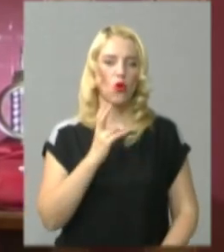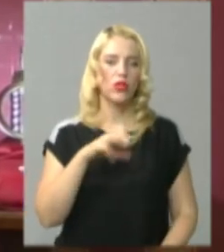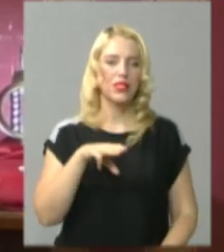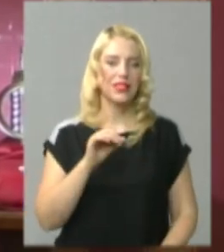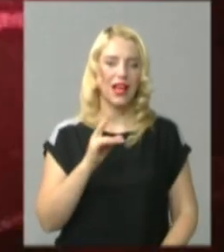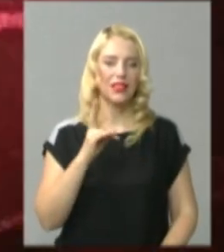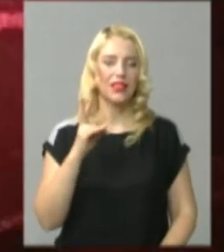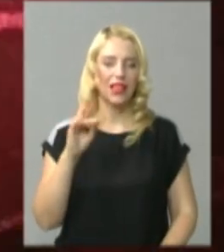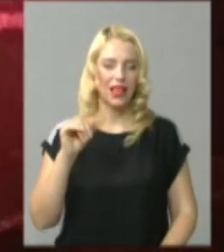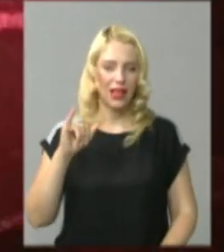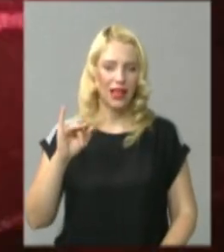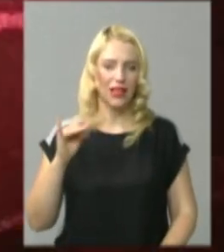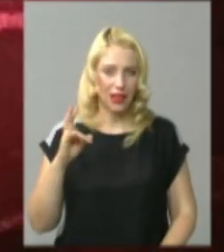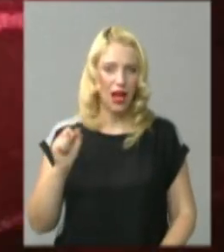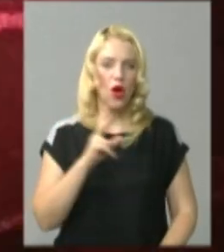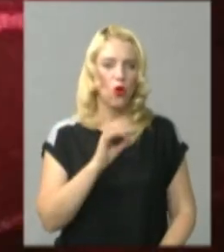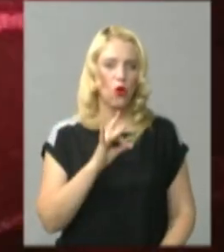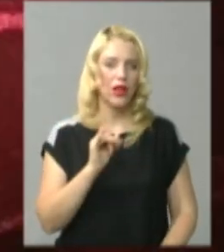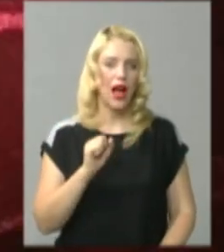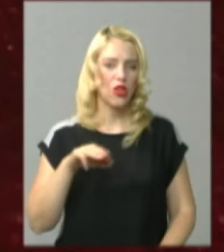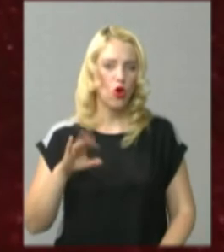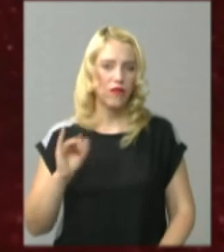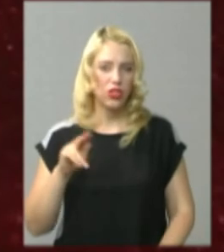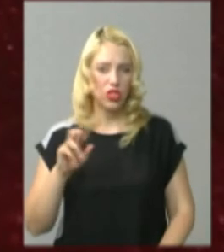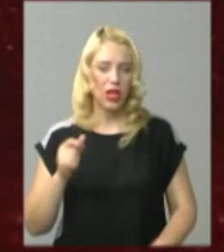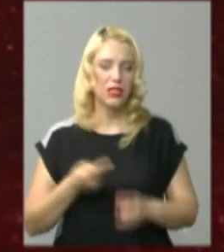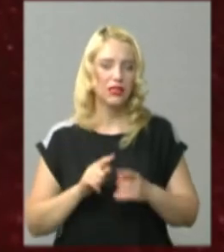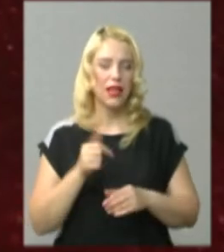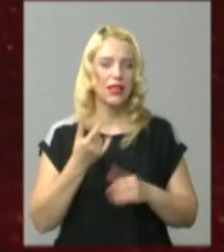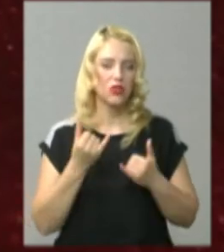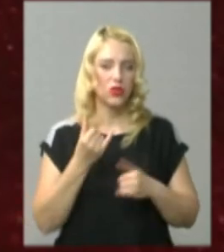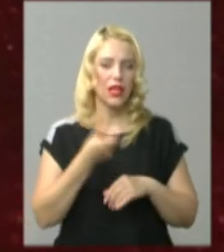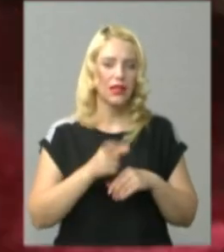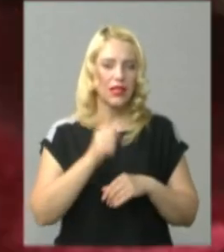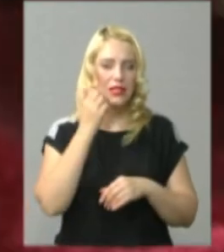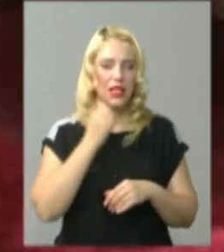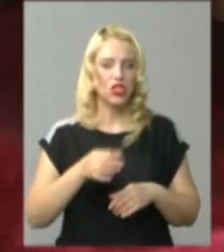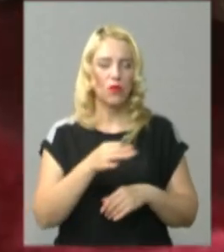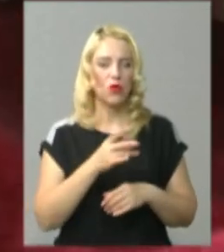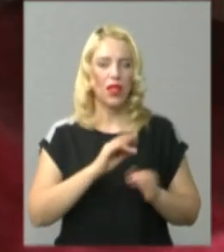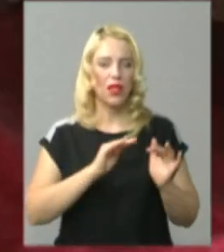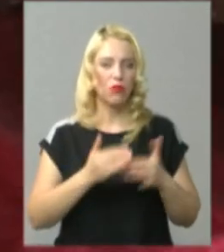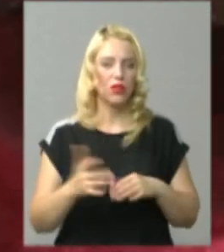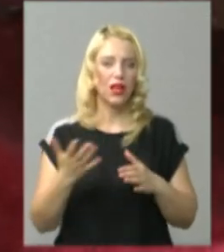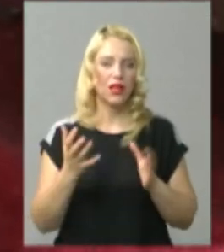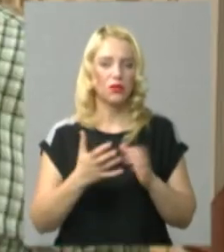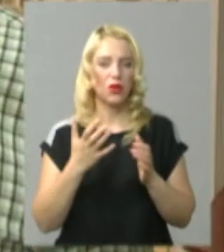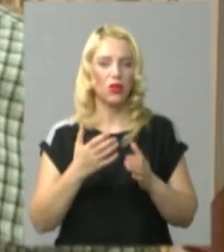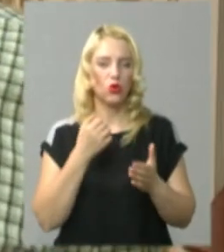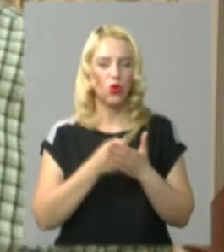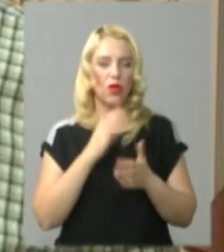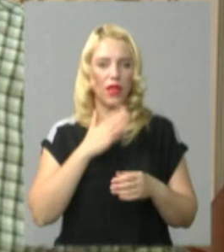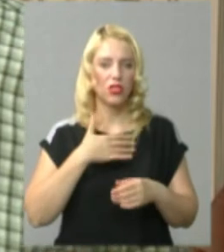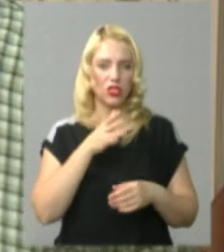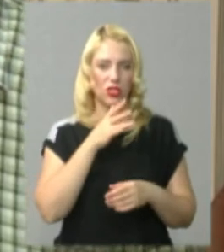Коріатовича. Ростислав Савов каже, що на сьогодні це найстаріша монета на Поділлі, яка збереглась до наших часів. Директор